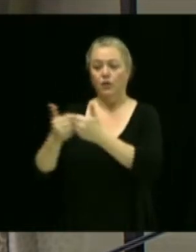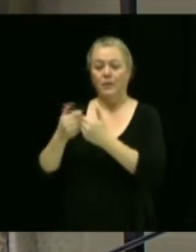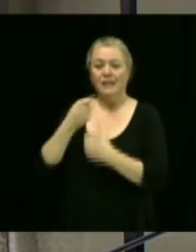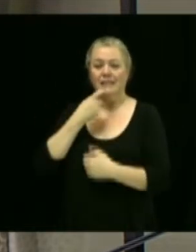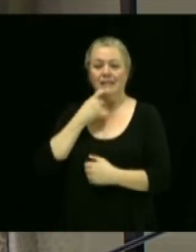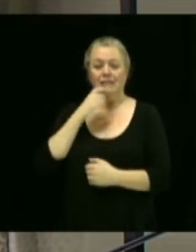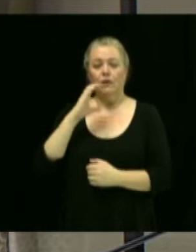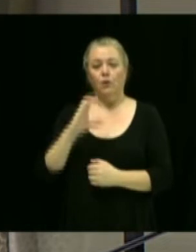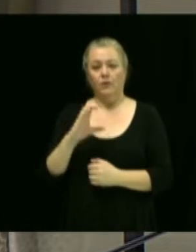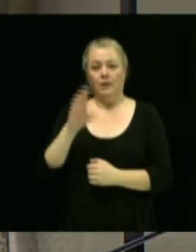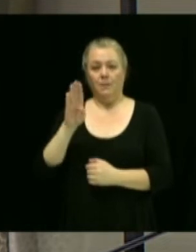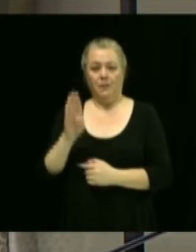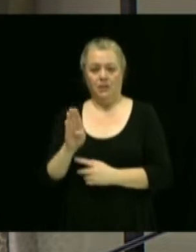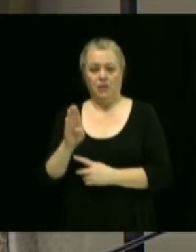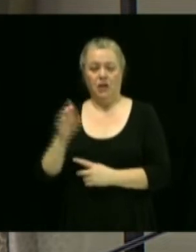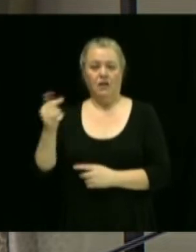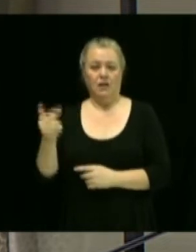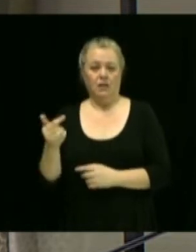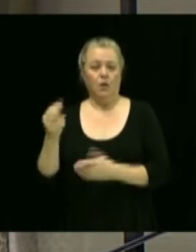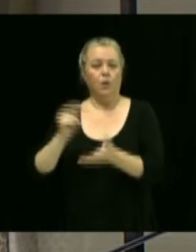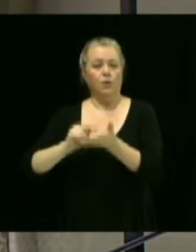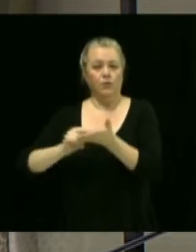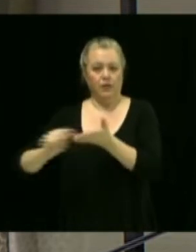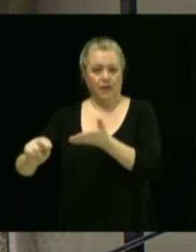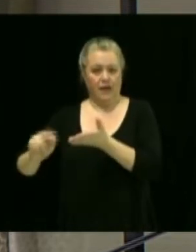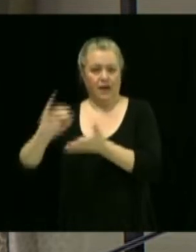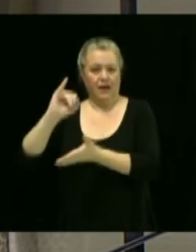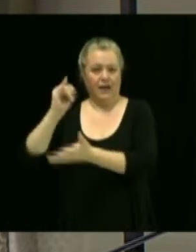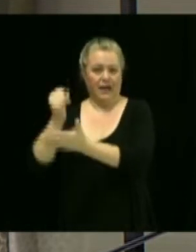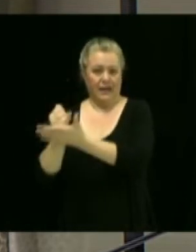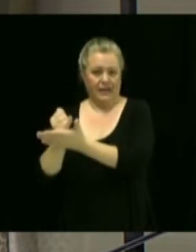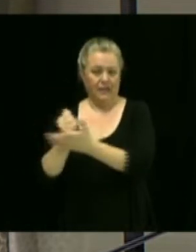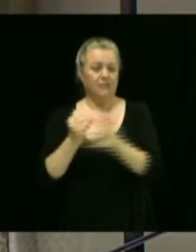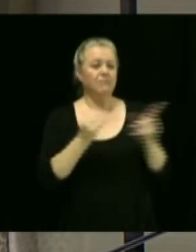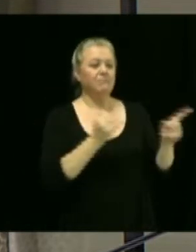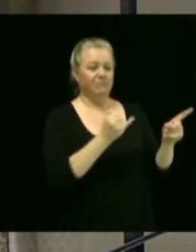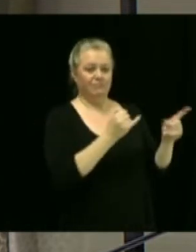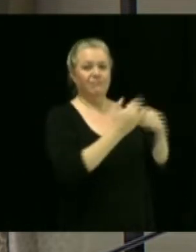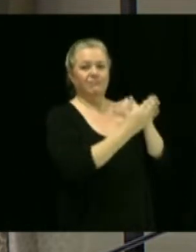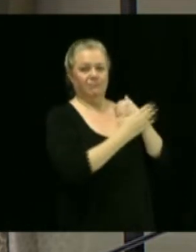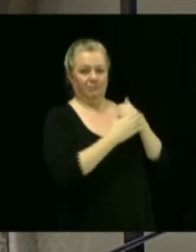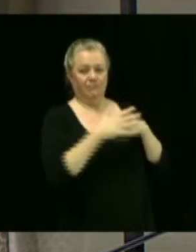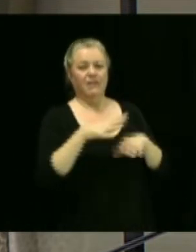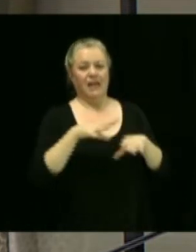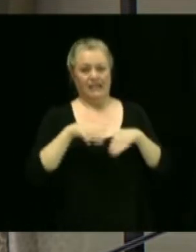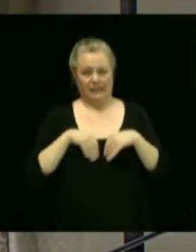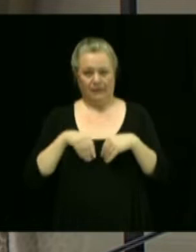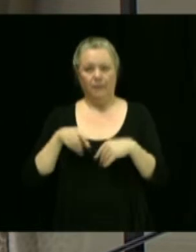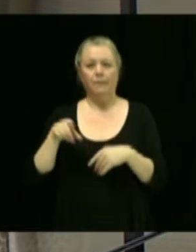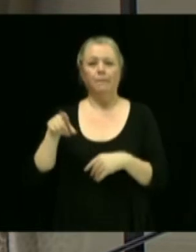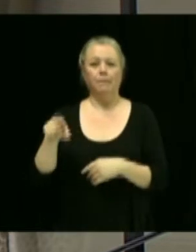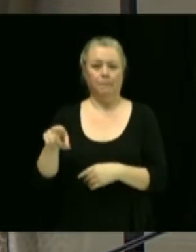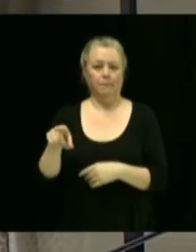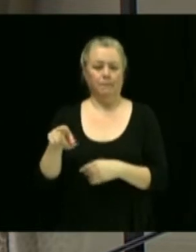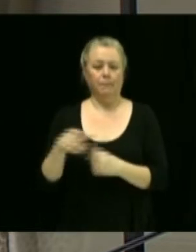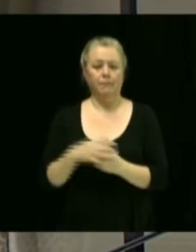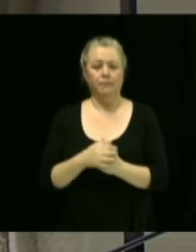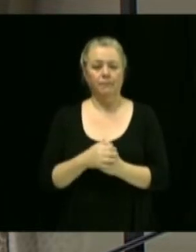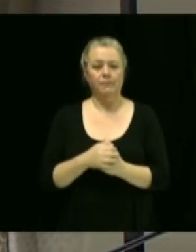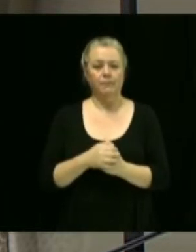-Béchard-Gagnon-Notaires Incorporé, où il y lieu d'accepter la demande de dérogation mineure telle que formulée.